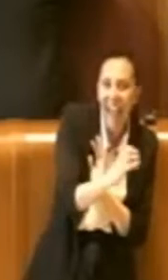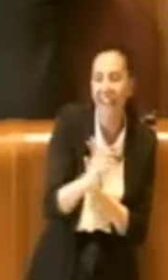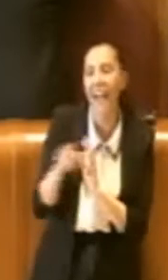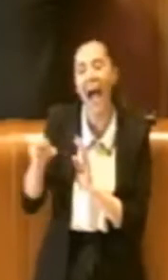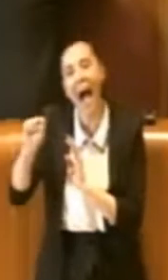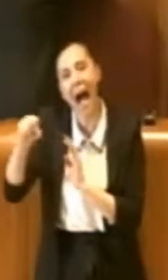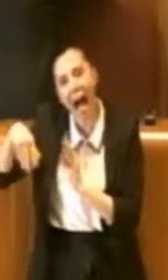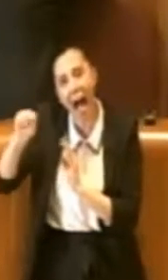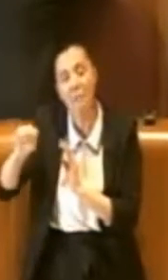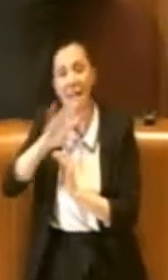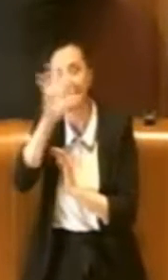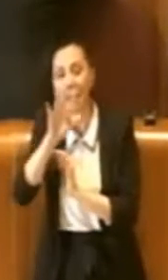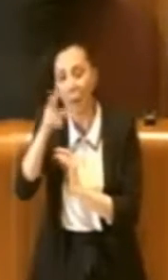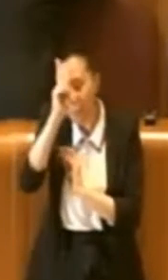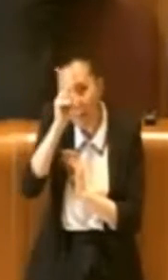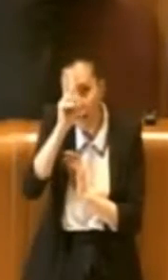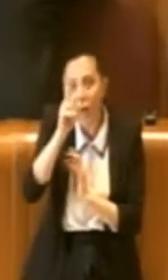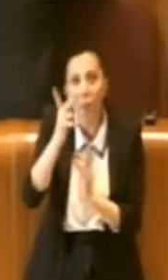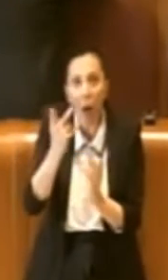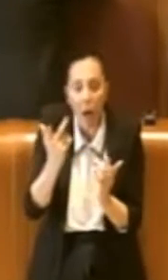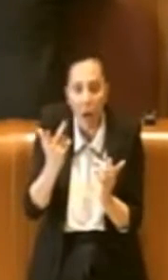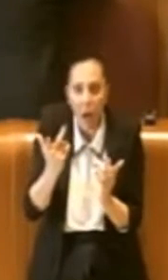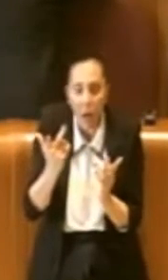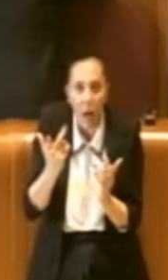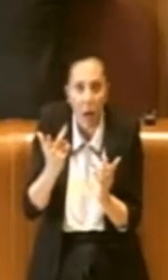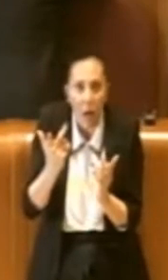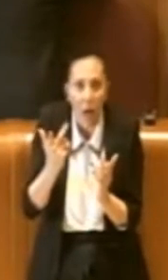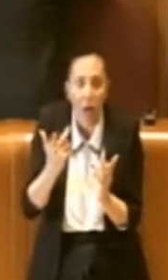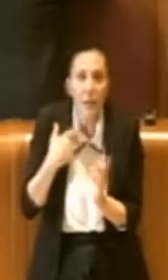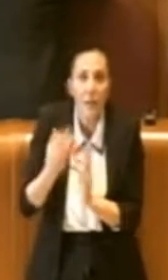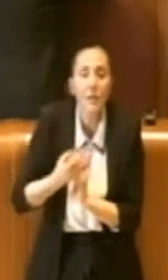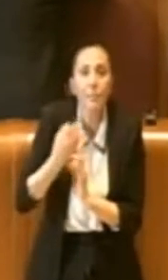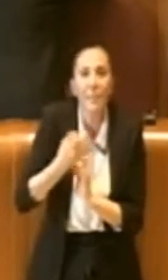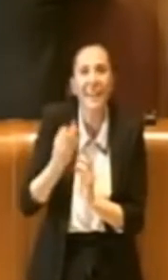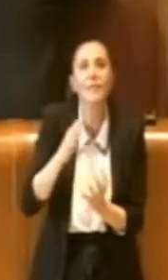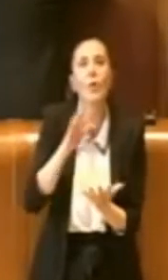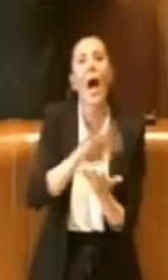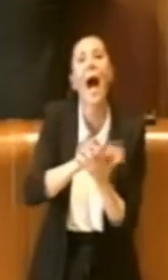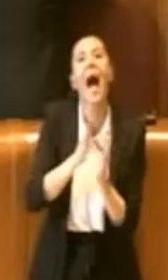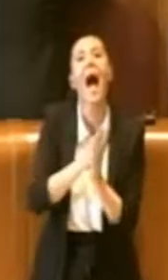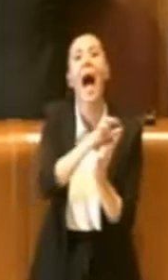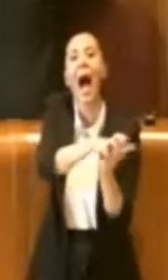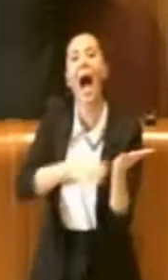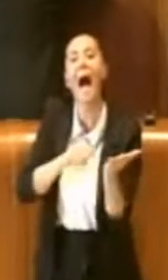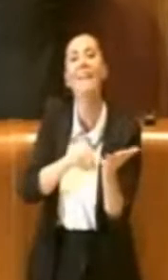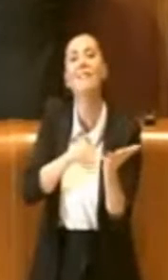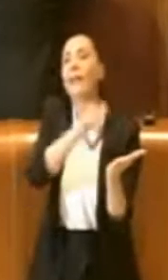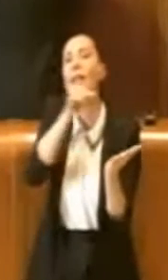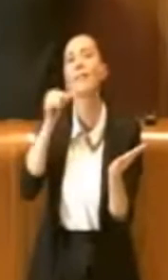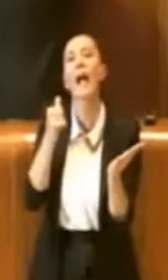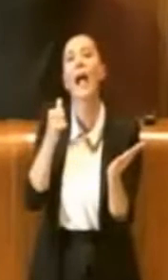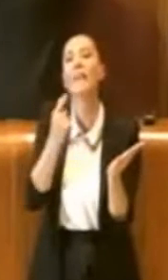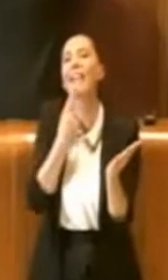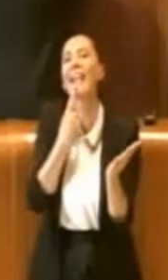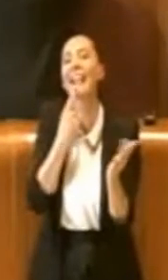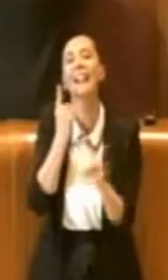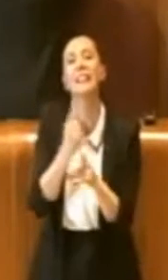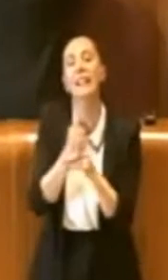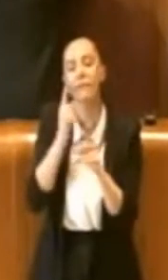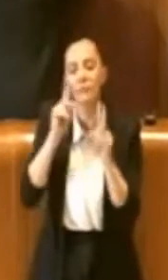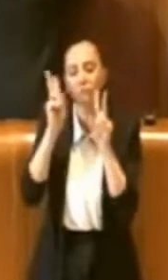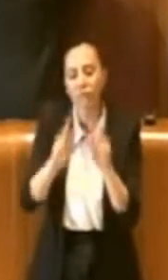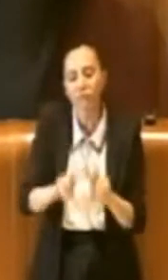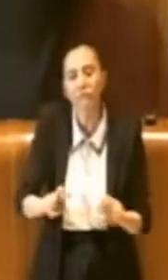quasi una ovvietà, però tante volte è bene che gli atti passino per l'aula e vengano